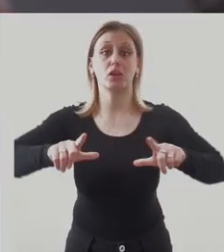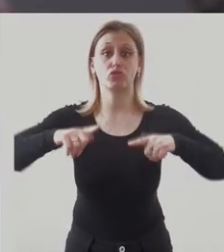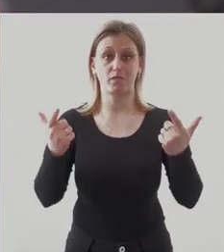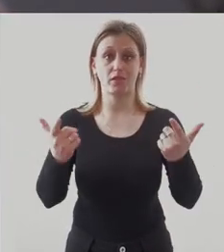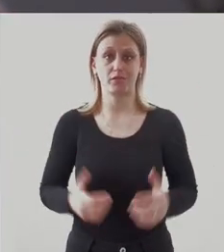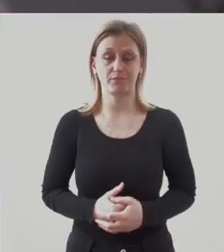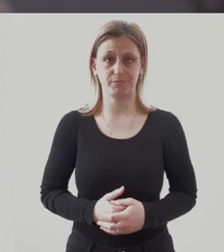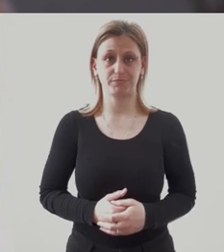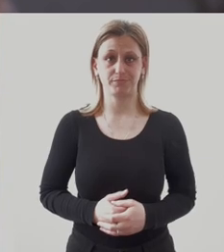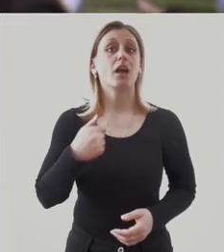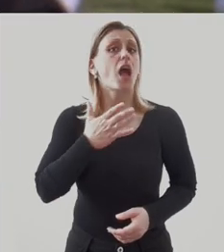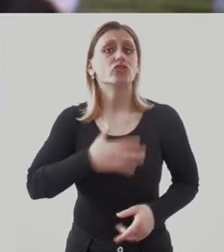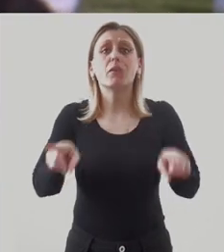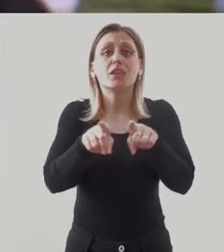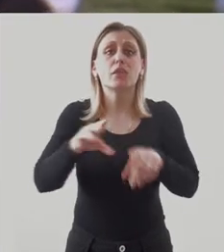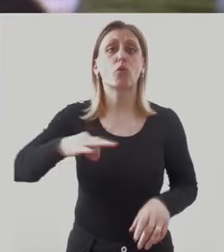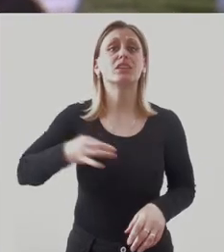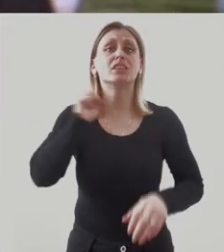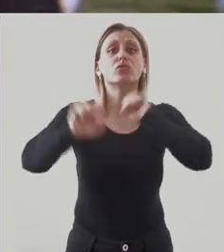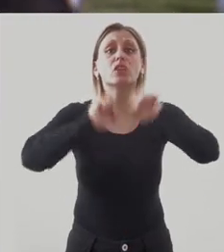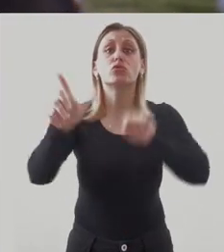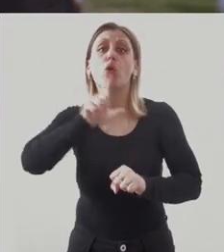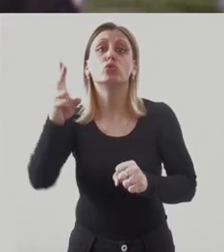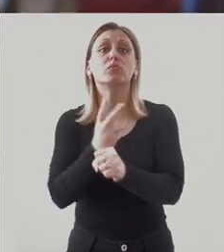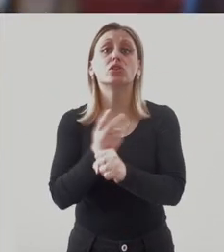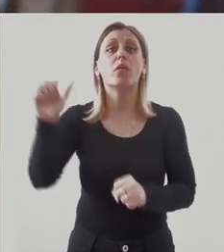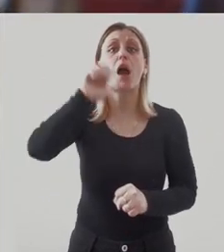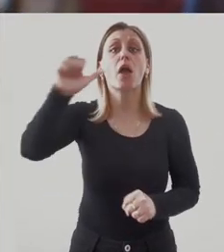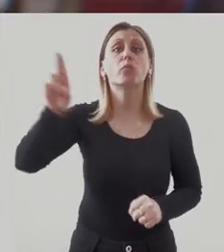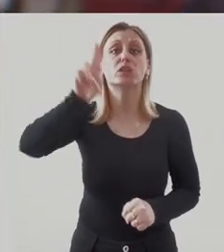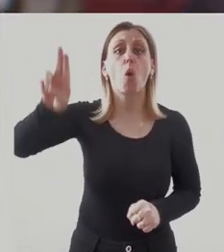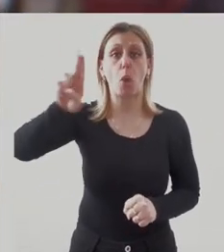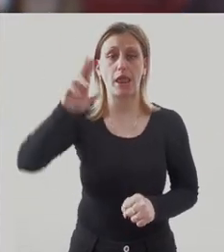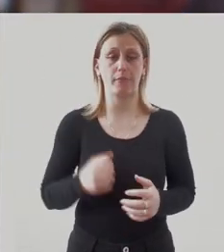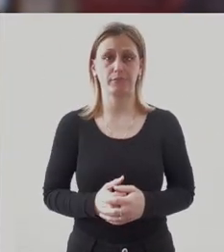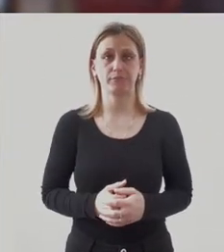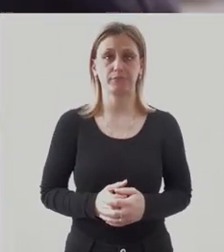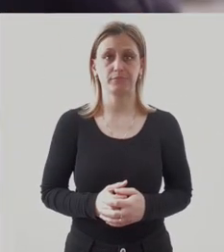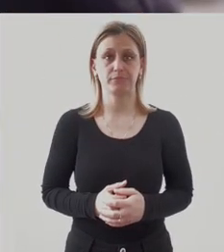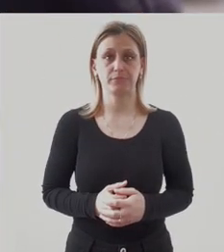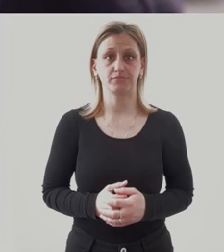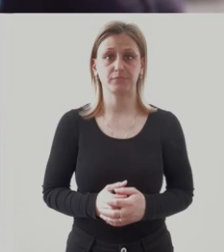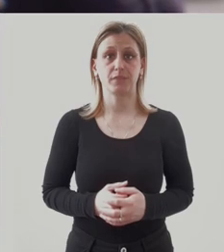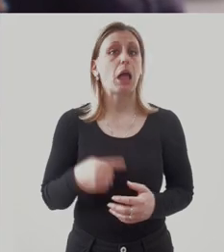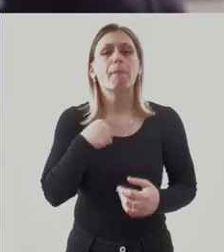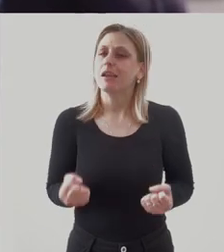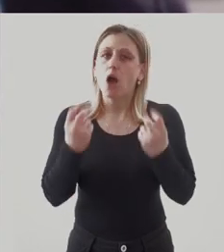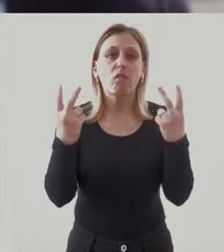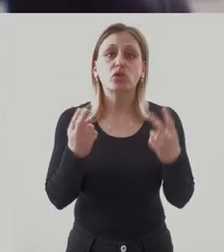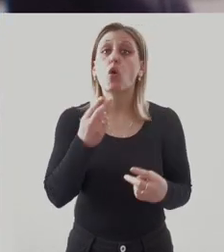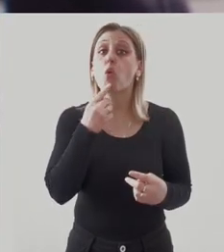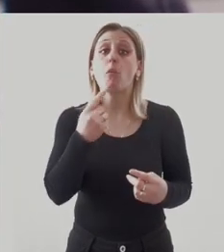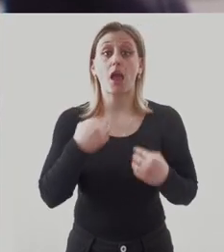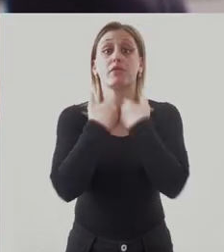u kojem želi živjeti. Želim jednaku zdravstvenu zaštitu kao i drugdje u Evropskoj uniji. In nemno mi je valjno